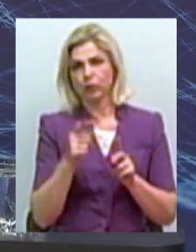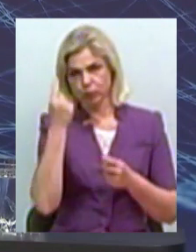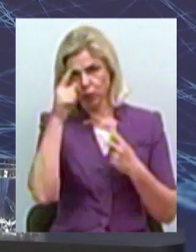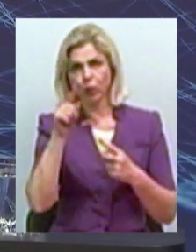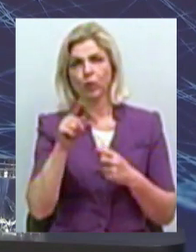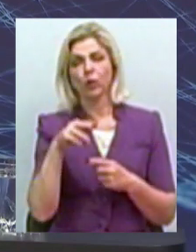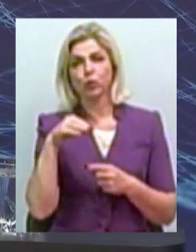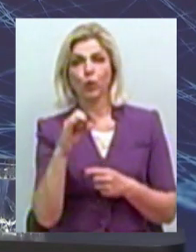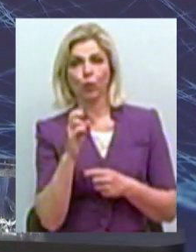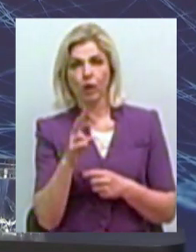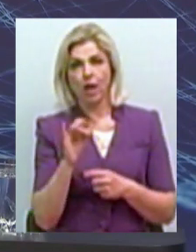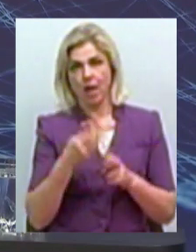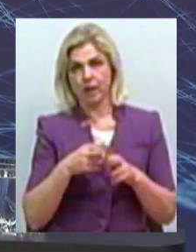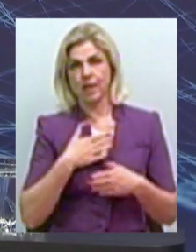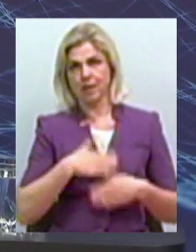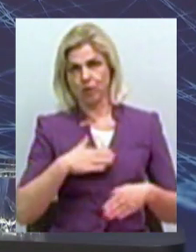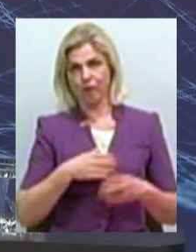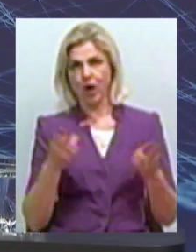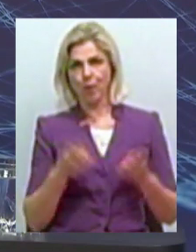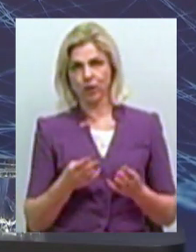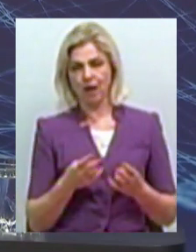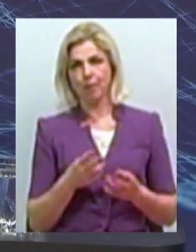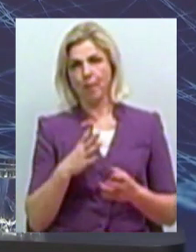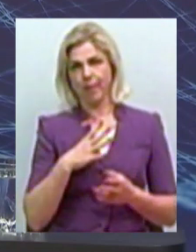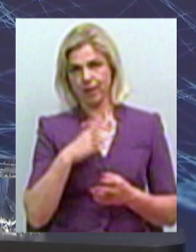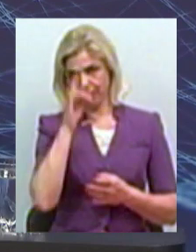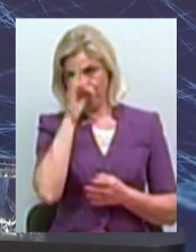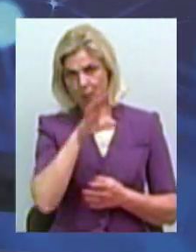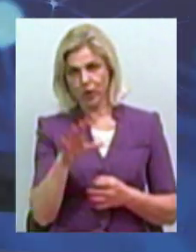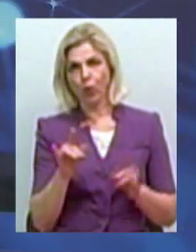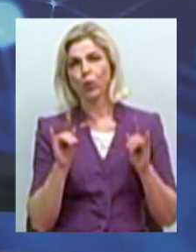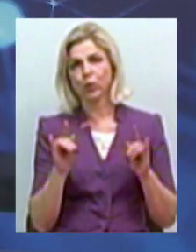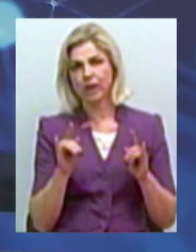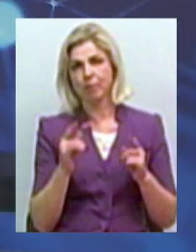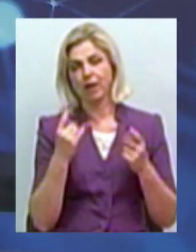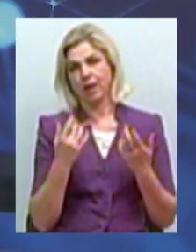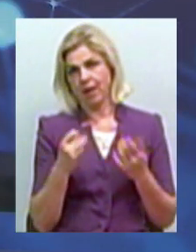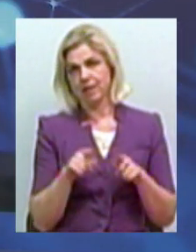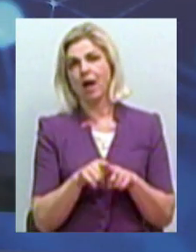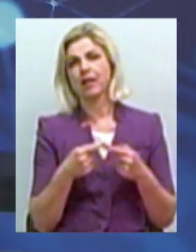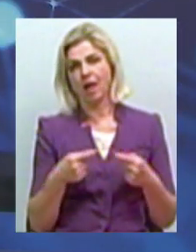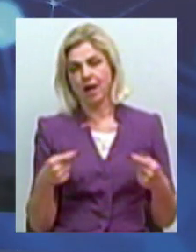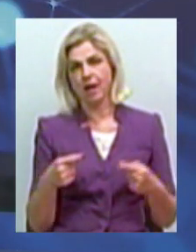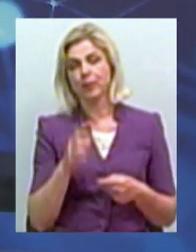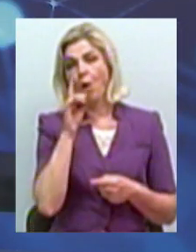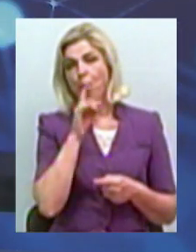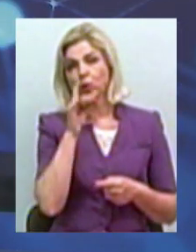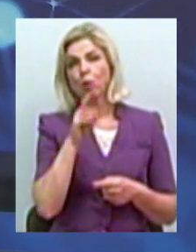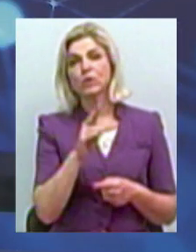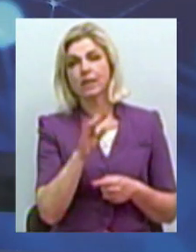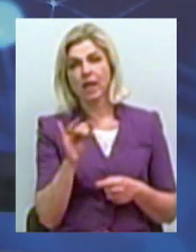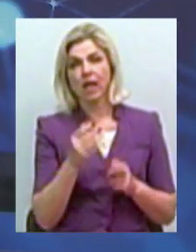може задовольнити цю потребу бути популярним, крутим, класним і так далі. Підлітки дуже на це,